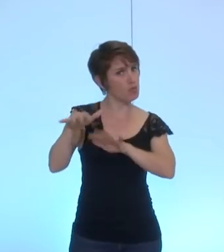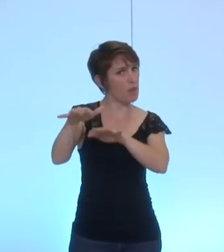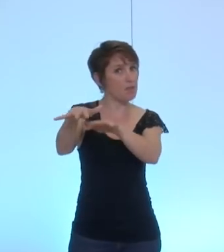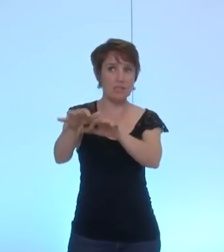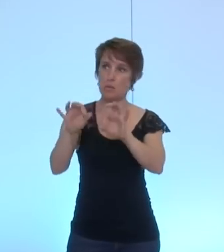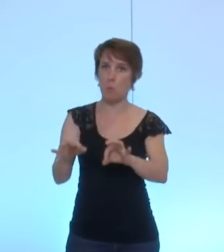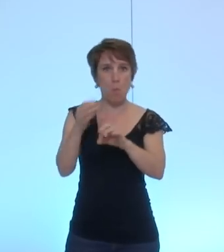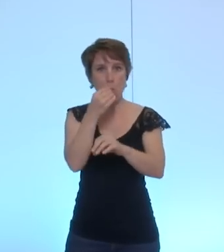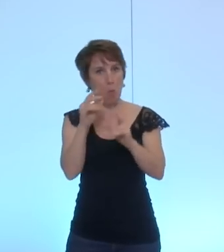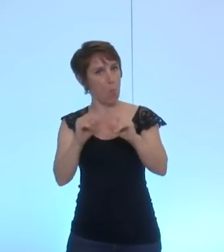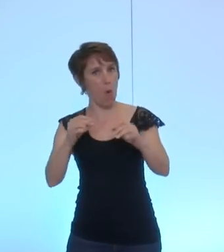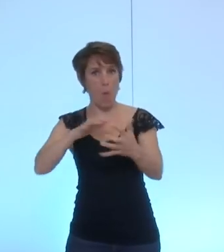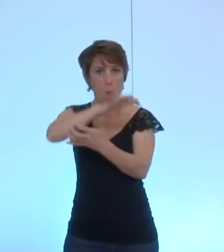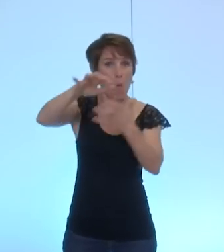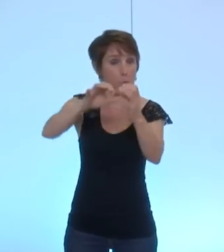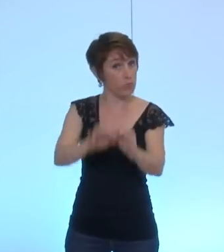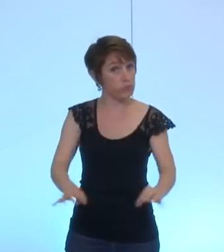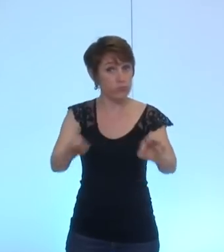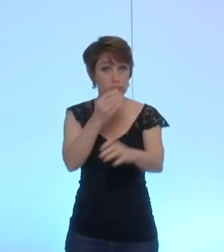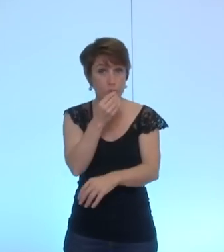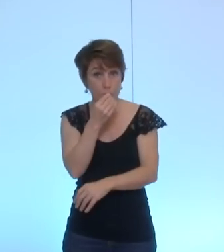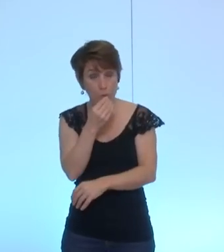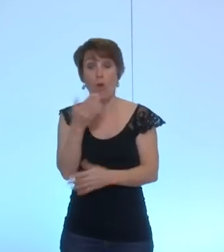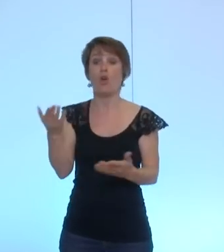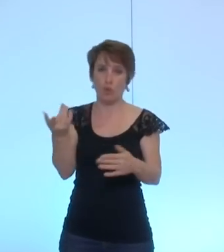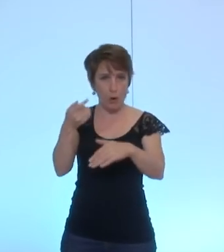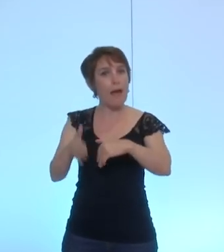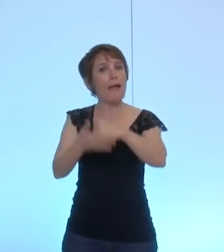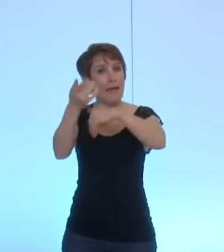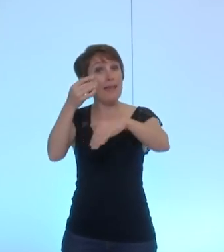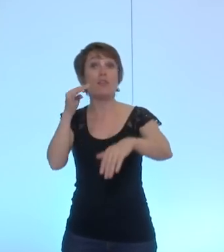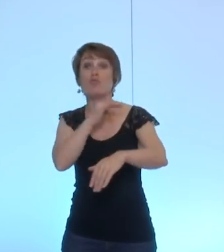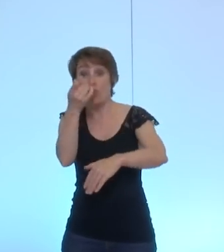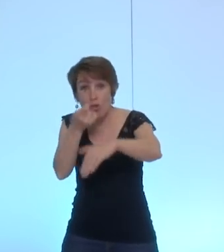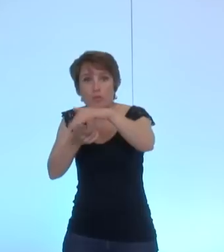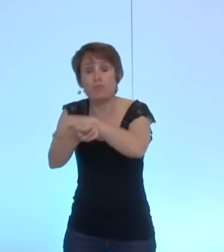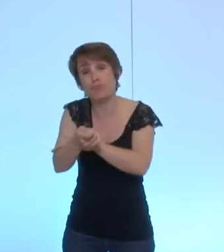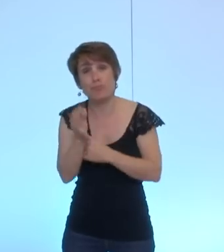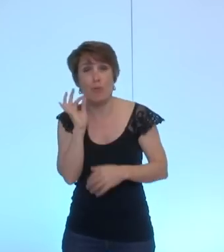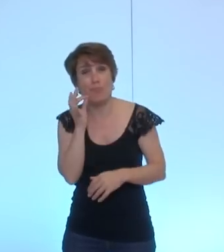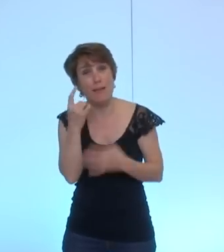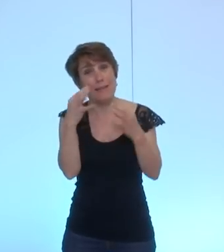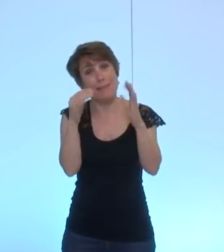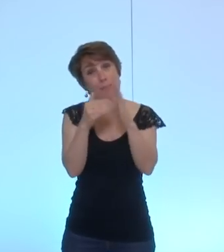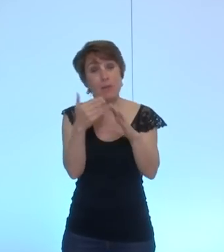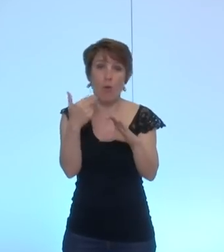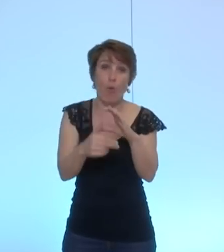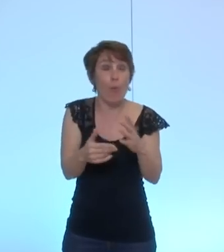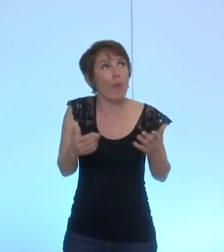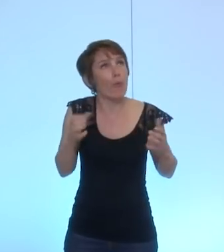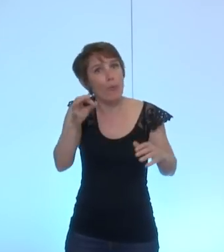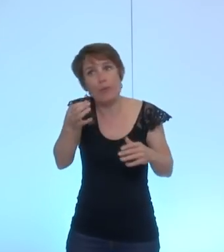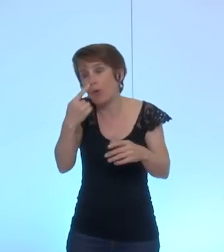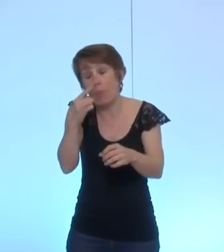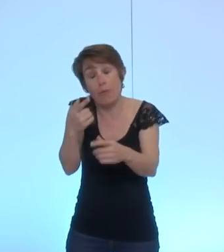il s'agit à présent d'approuver cette aide d'urgence certes pas assez importante au regard de 10 000 euros mais certes pas assez importante au